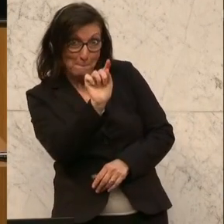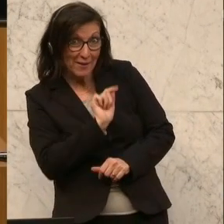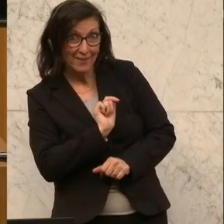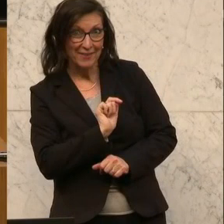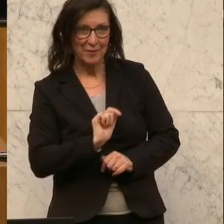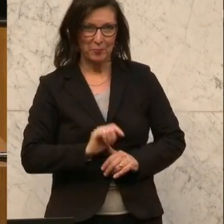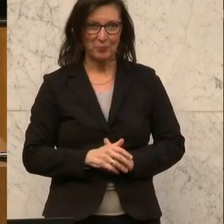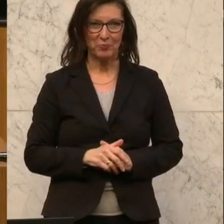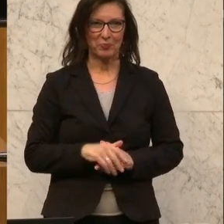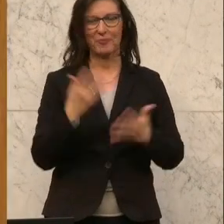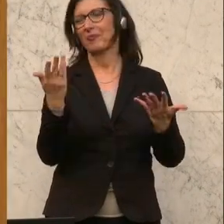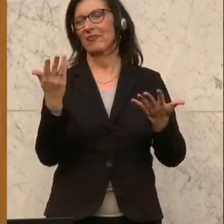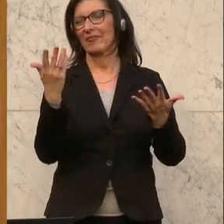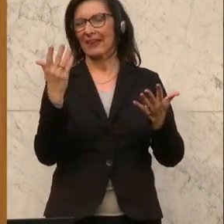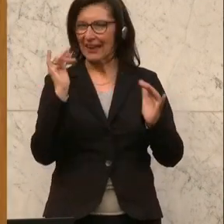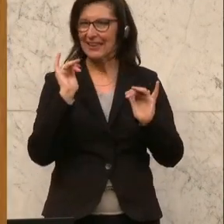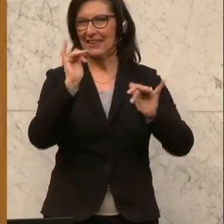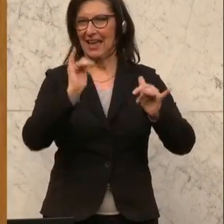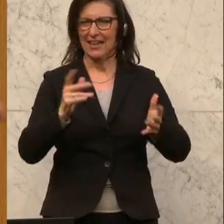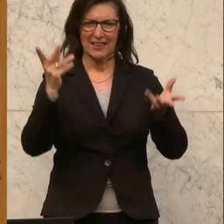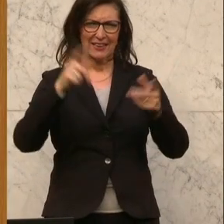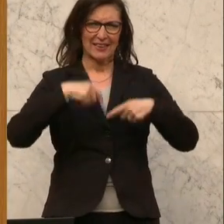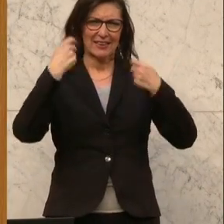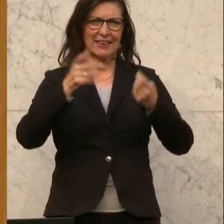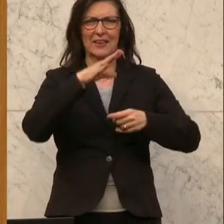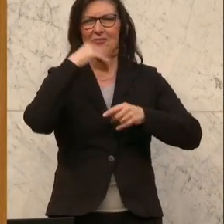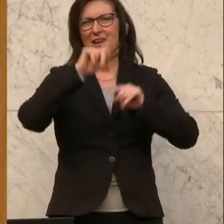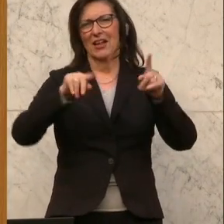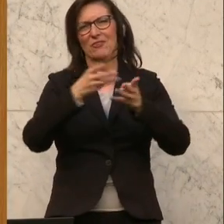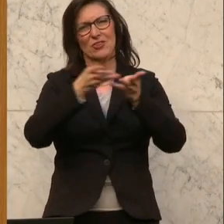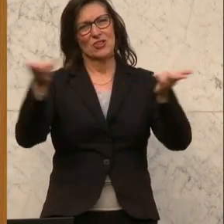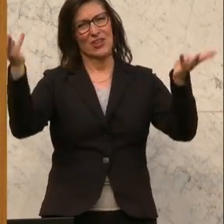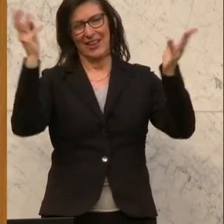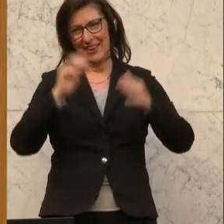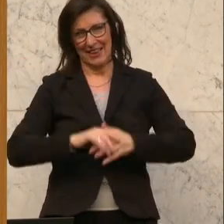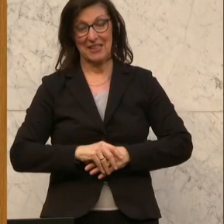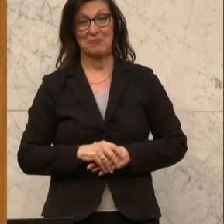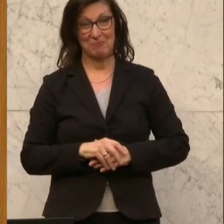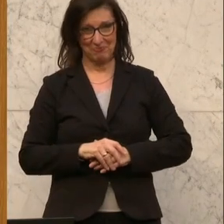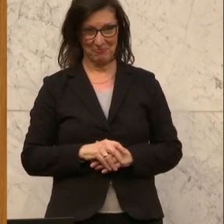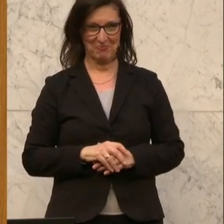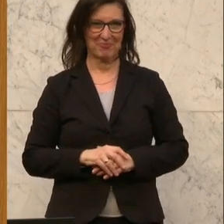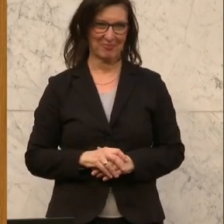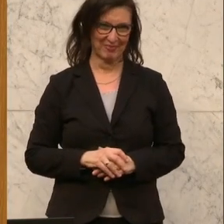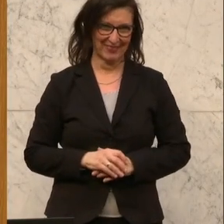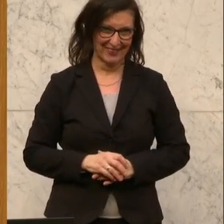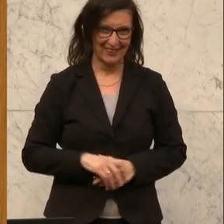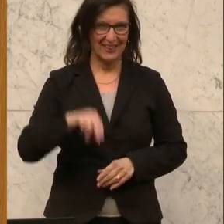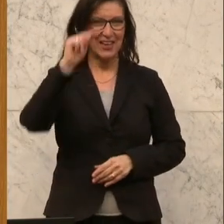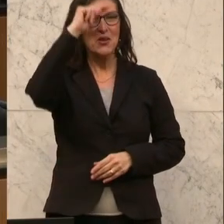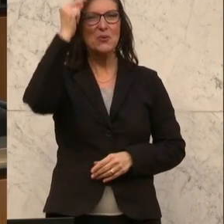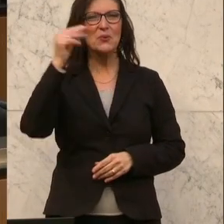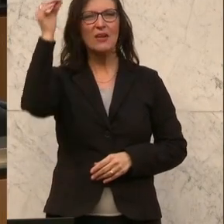Sie sehen jedenfalls, die Bandbreite ist eine ganz bedeutend große. Künstliche